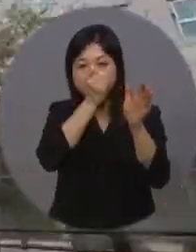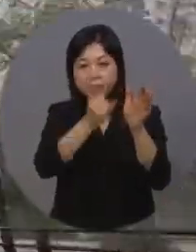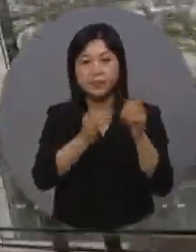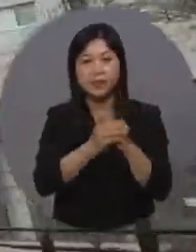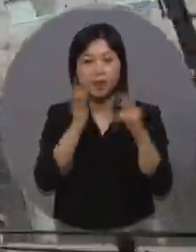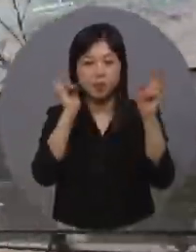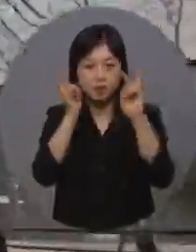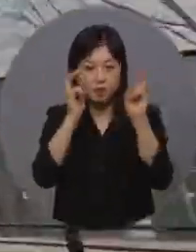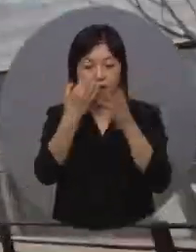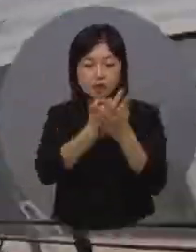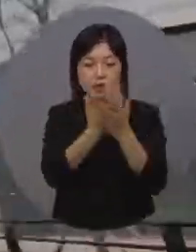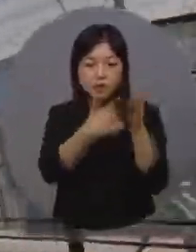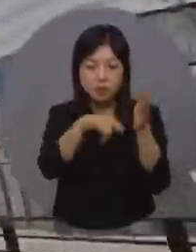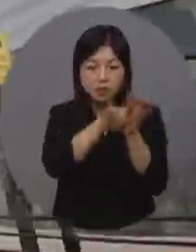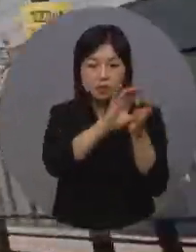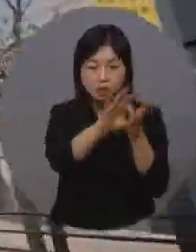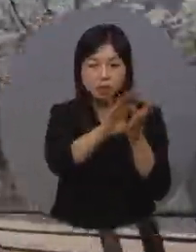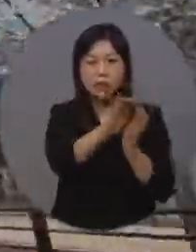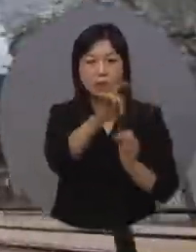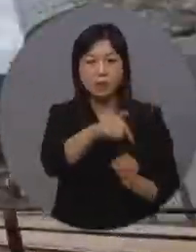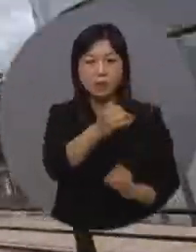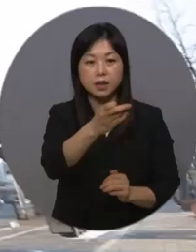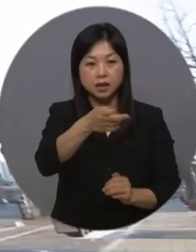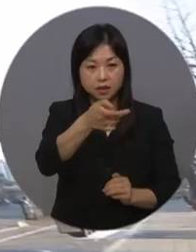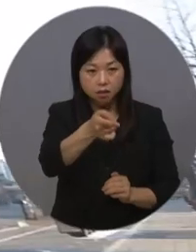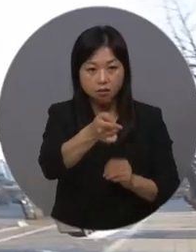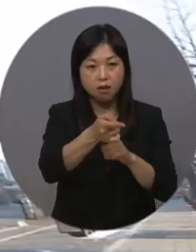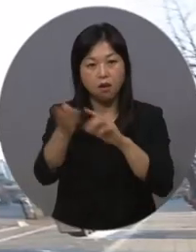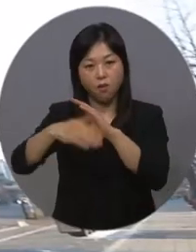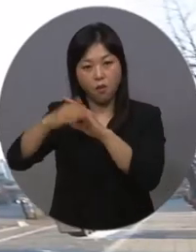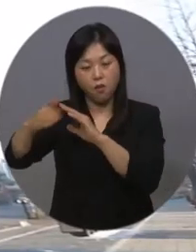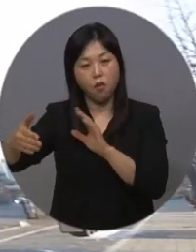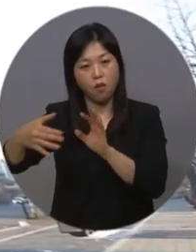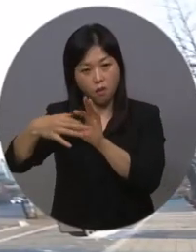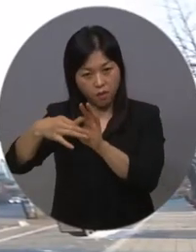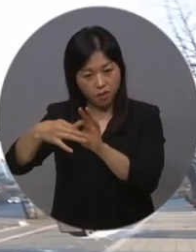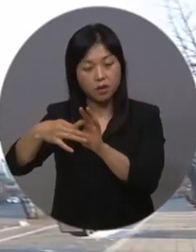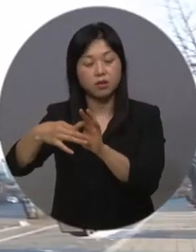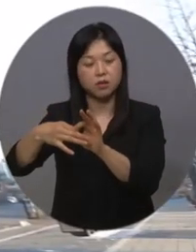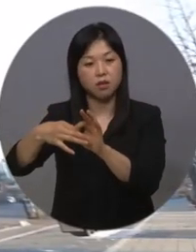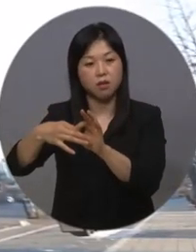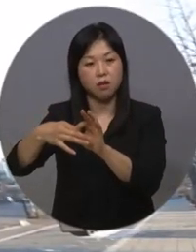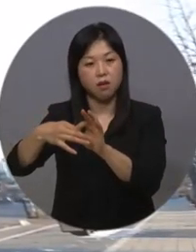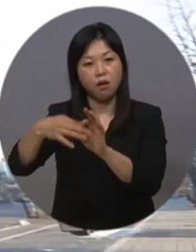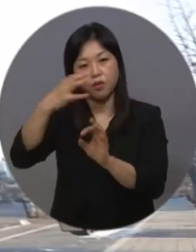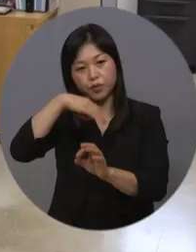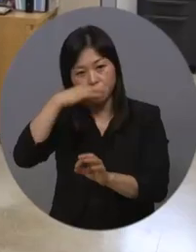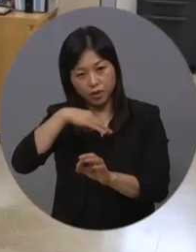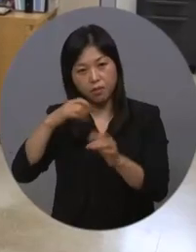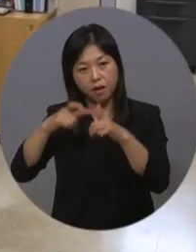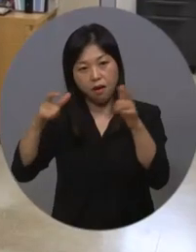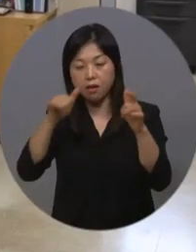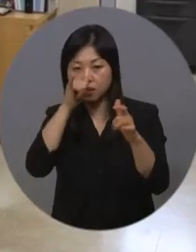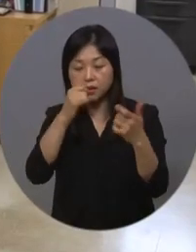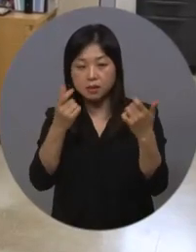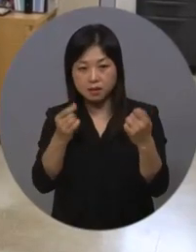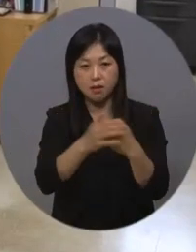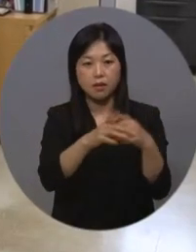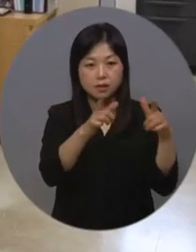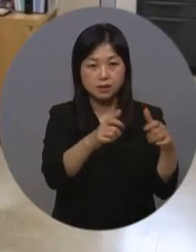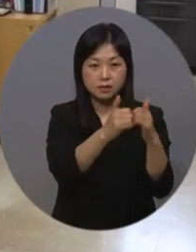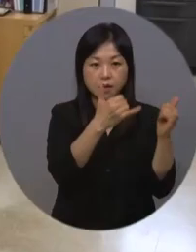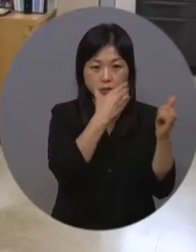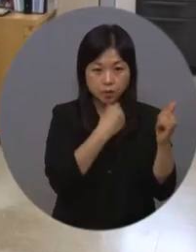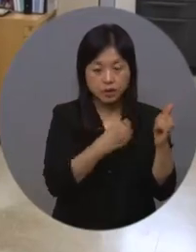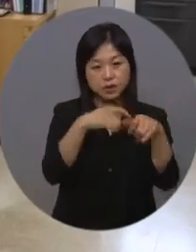활동에 주로 이용되어 온 빅데이터가 공공 영역에서도 그 쓰임새가 날로 확대되는 가운데 주민복지 및